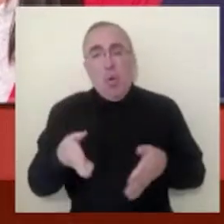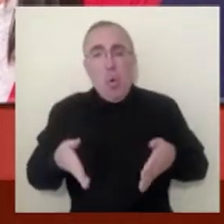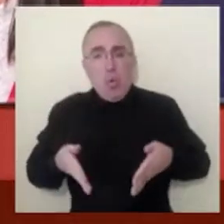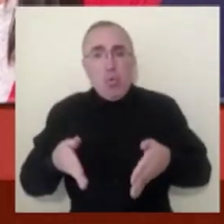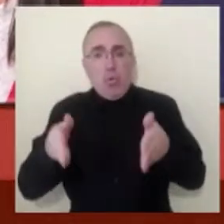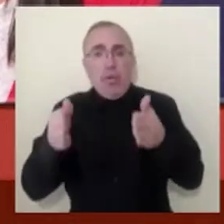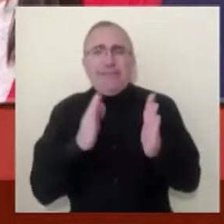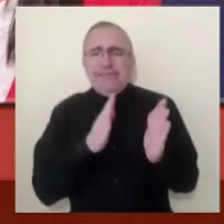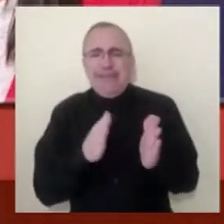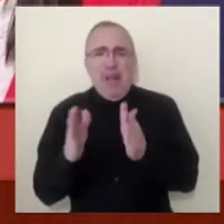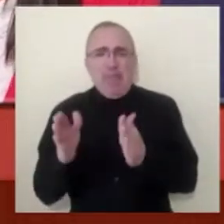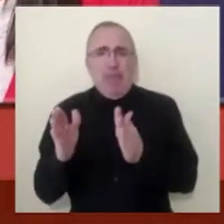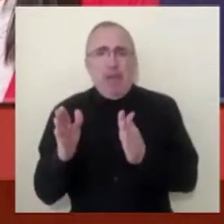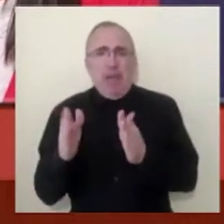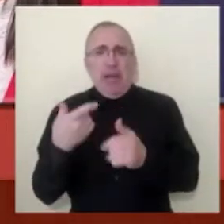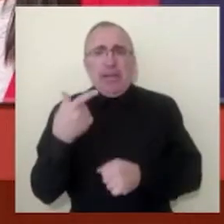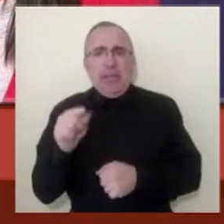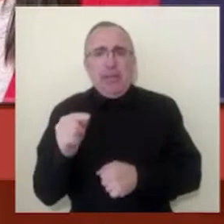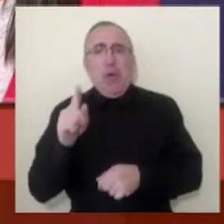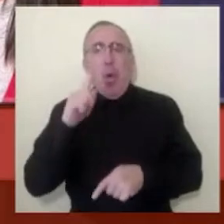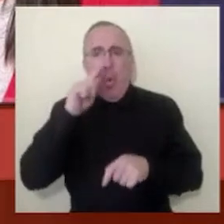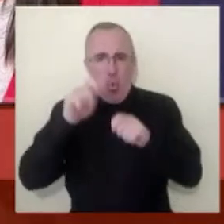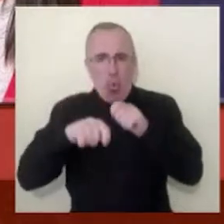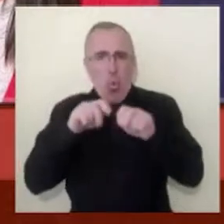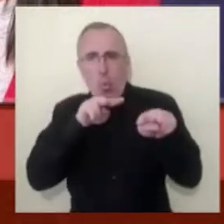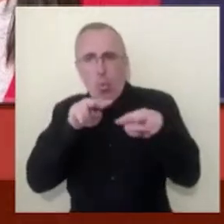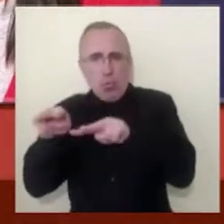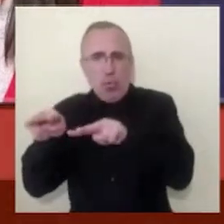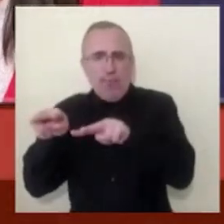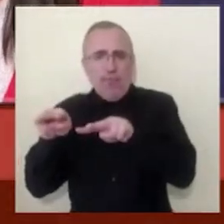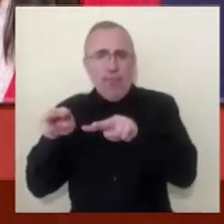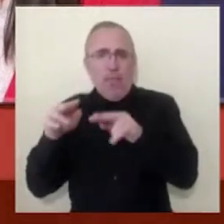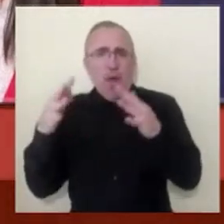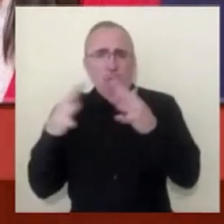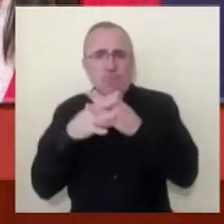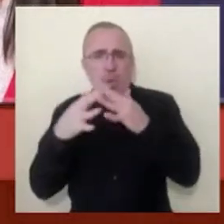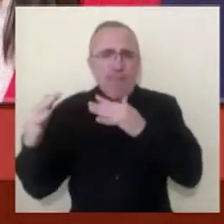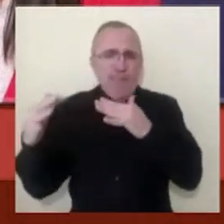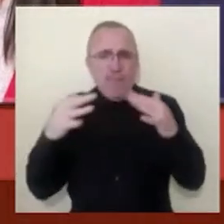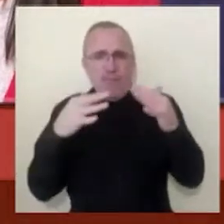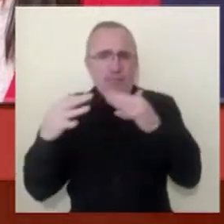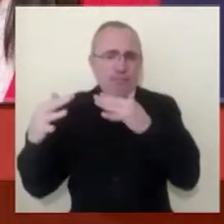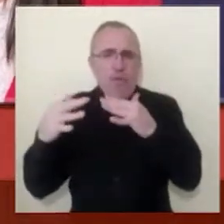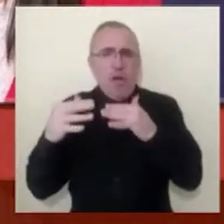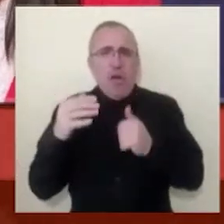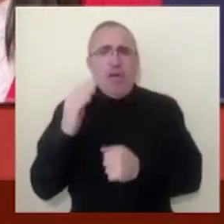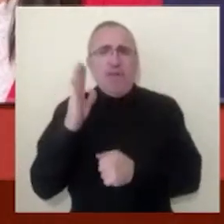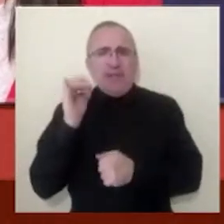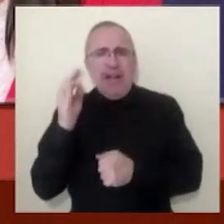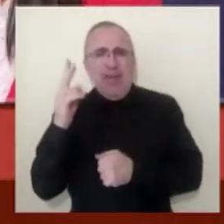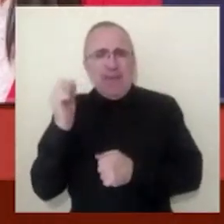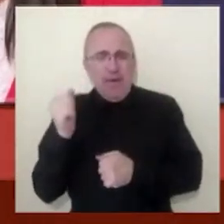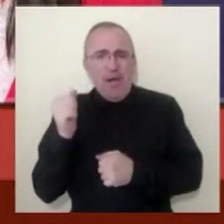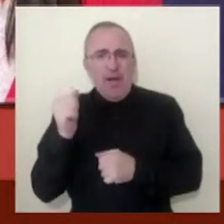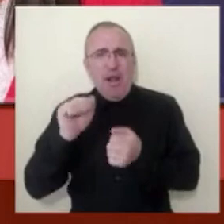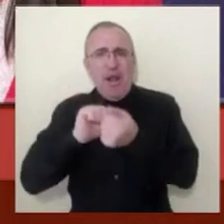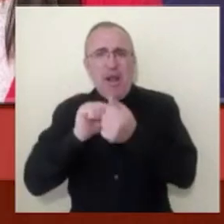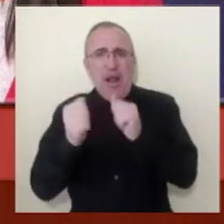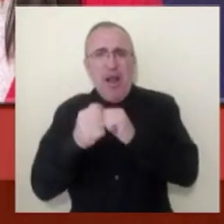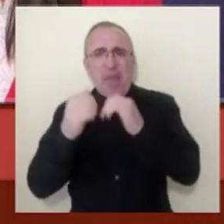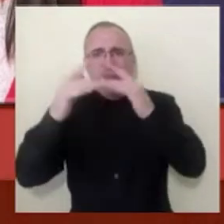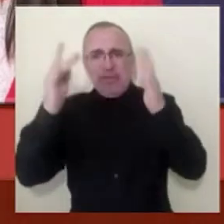контрольоване бойові дії, чи це на Васильівку, і знаєте, що місць в Кам'янському взірваний вже місяць